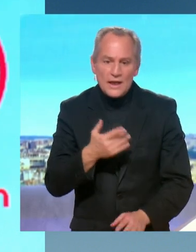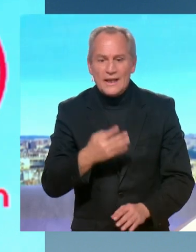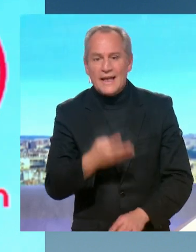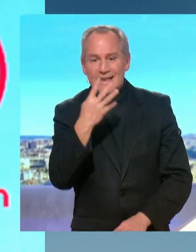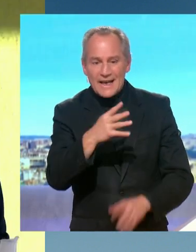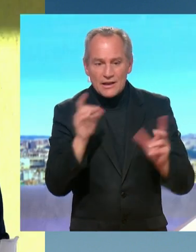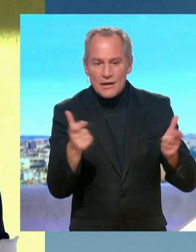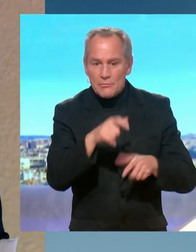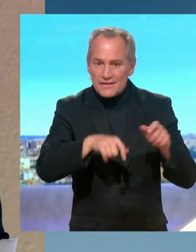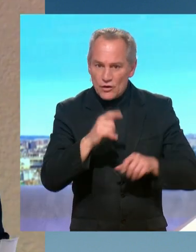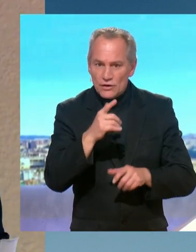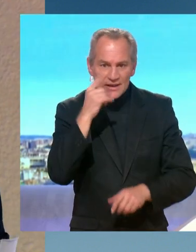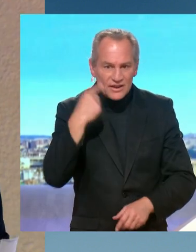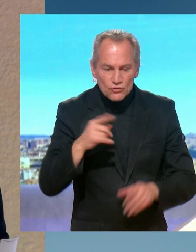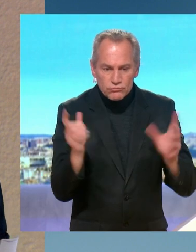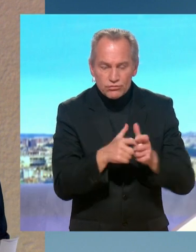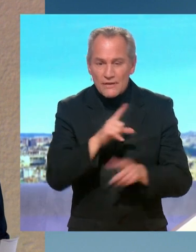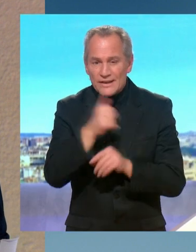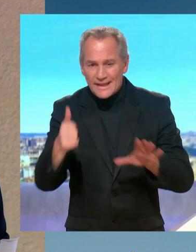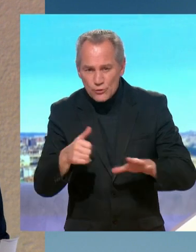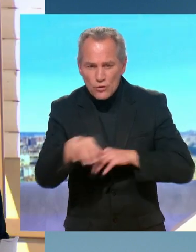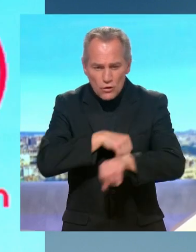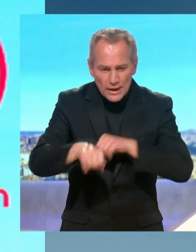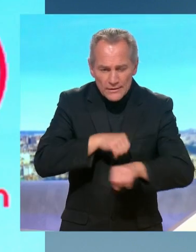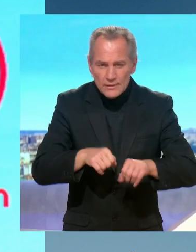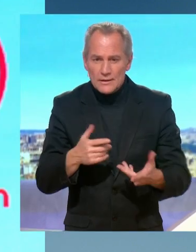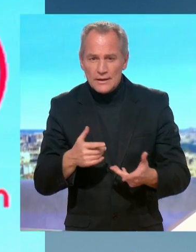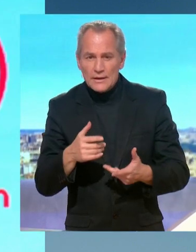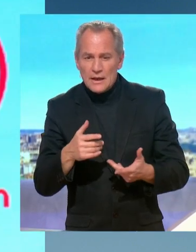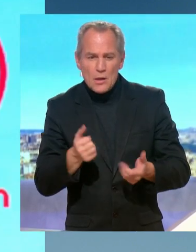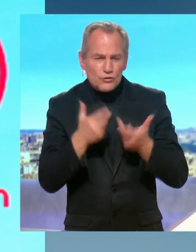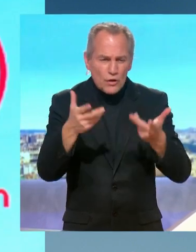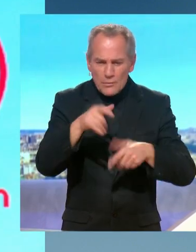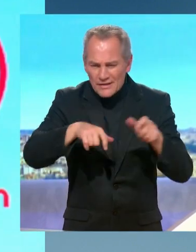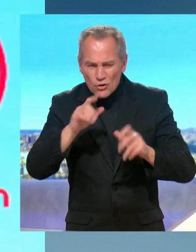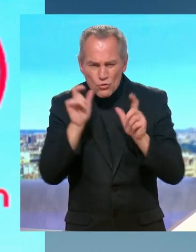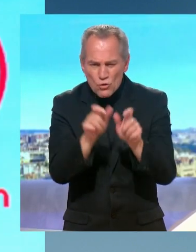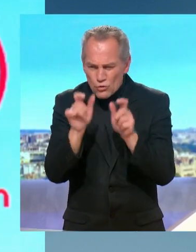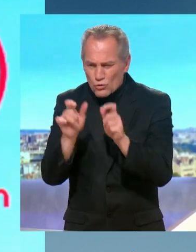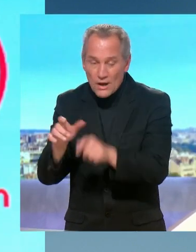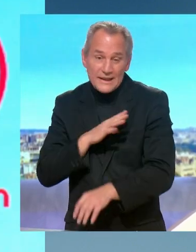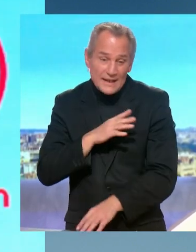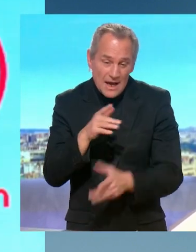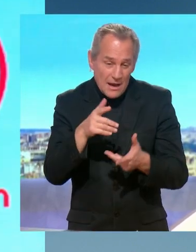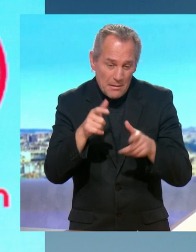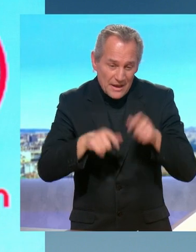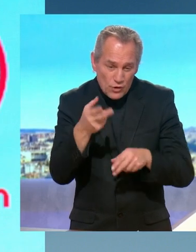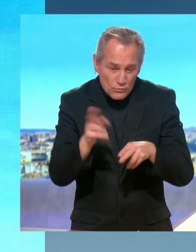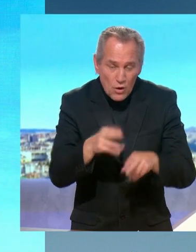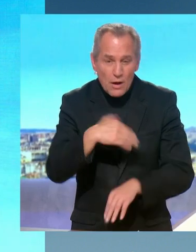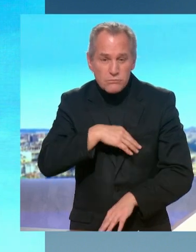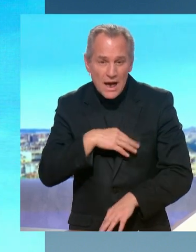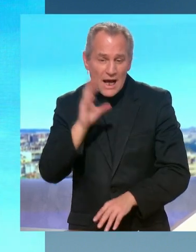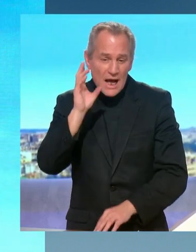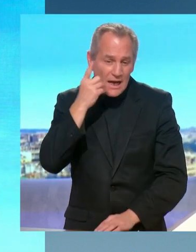opérations décidées qui ont été mises en place. puis, 300 personnes contrôlées. L'autorité de l'État est là. Il y a des morts du fait du trafic de drogue. Il y a la jeune